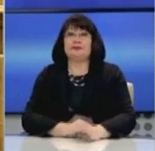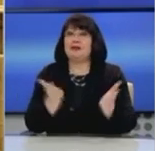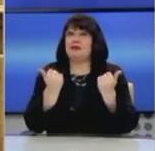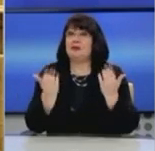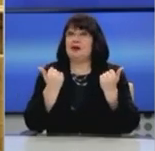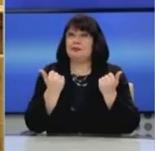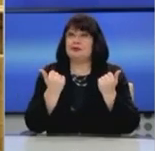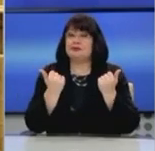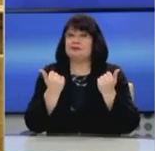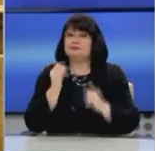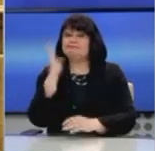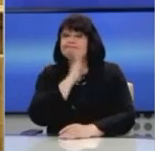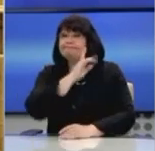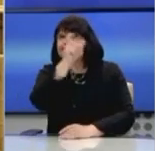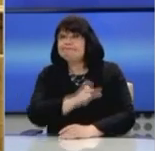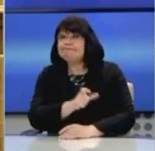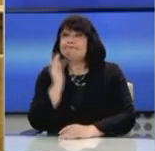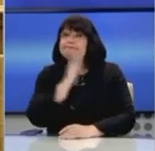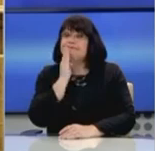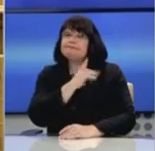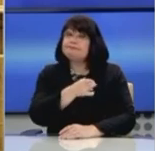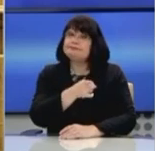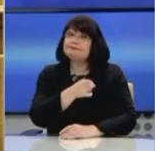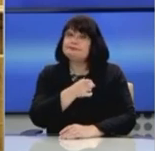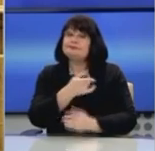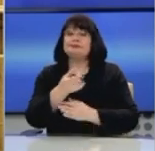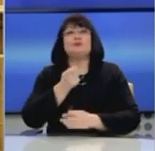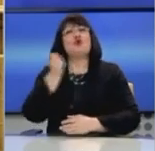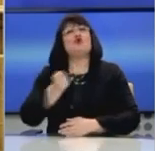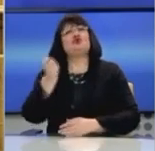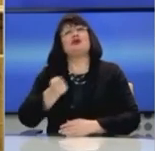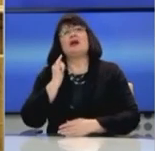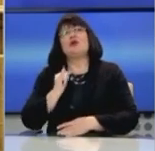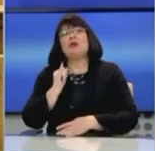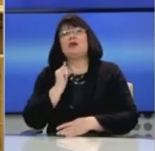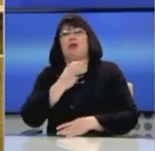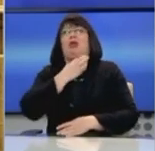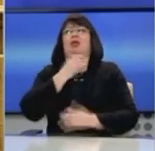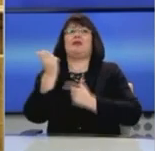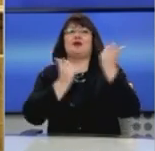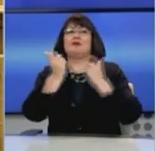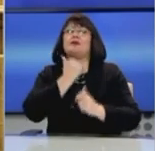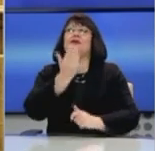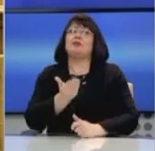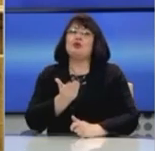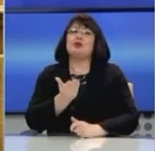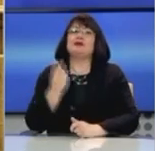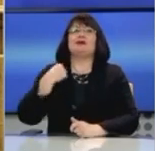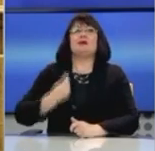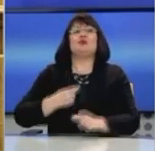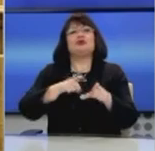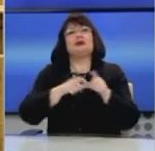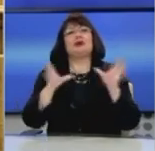το κάνετε αυτό εκτίθεστε κάθε φορά που σας λέμε κάτι για ληξιπρόθυνες οφειλές για τα κόκκινα δάνεια για δημόσια εταιρεία